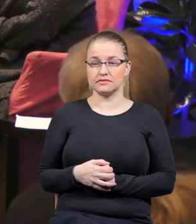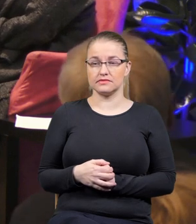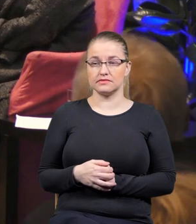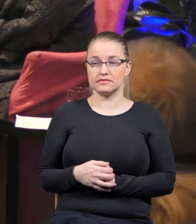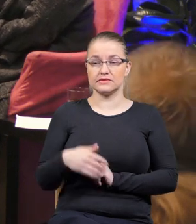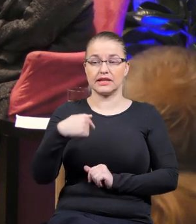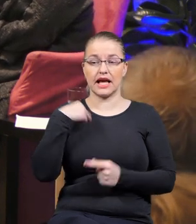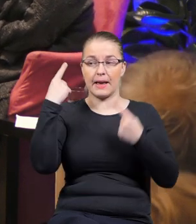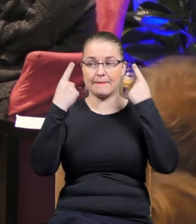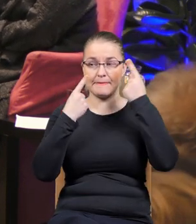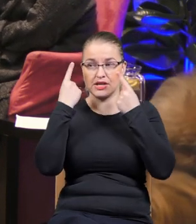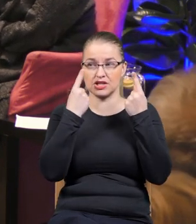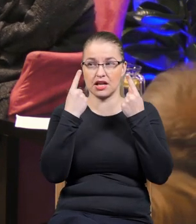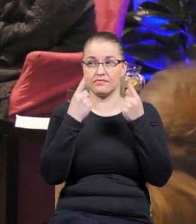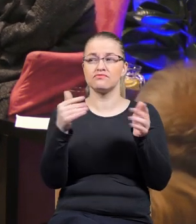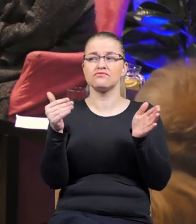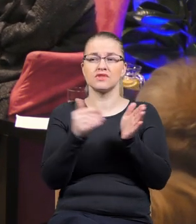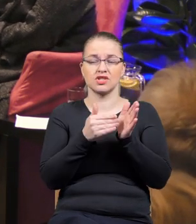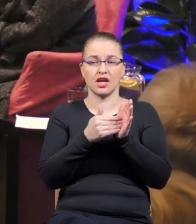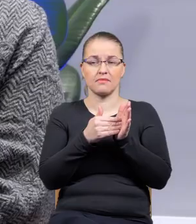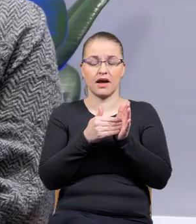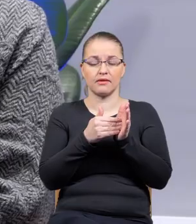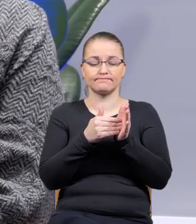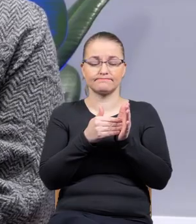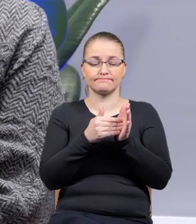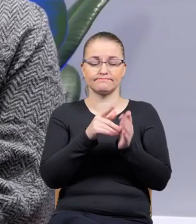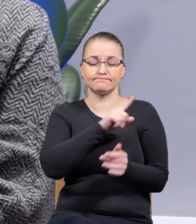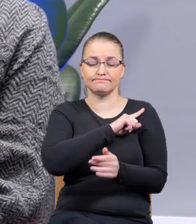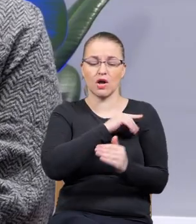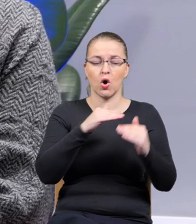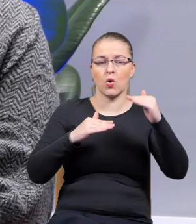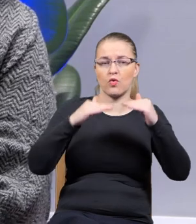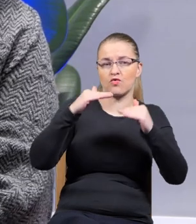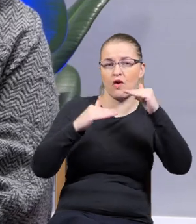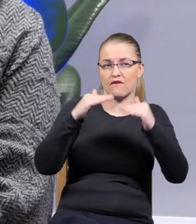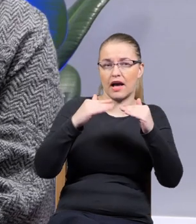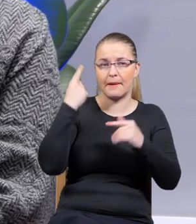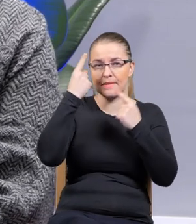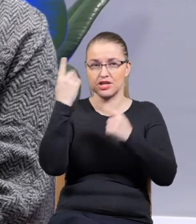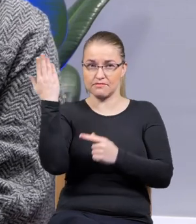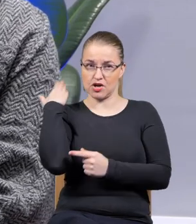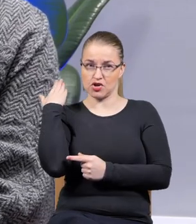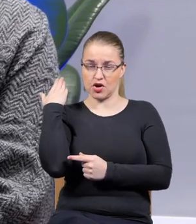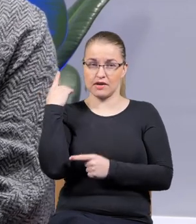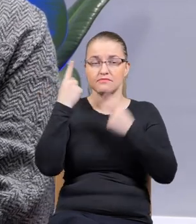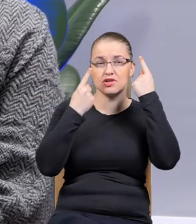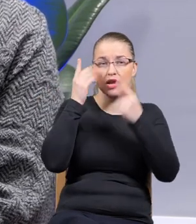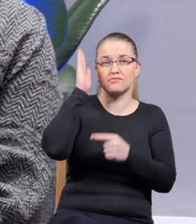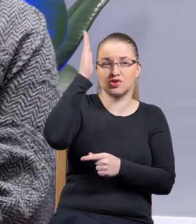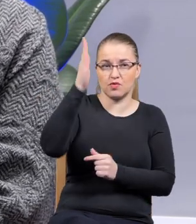Ja myślę, że należy zachować jakąś równowagę między myśleniem o przeszłości i myśleniem o